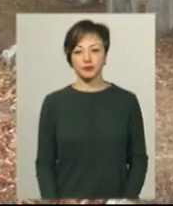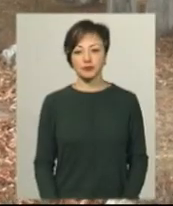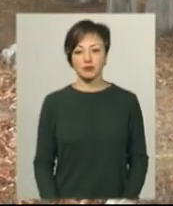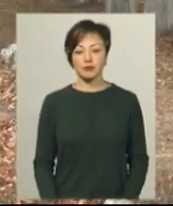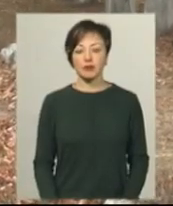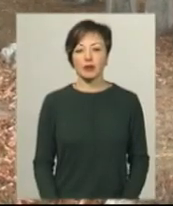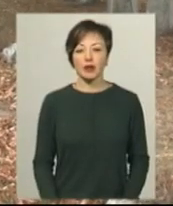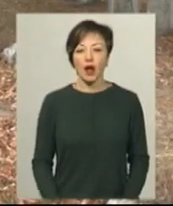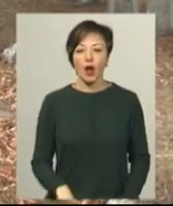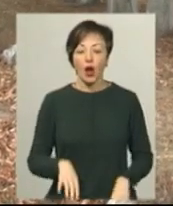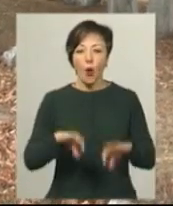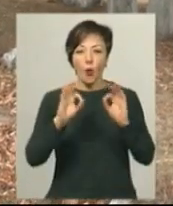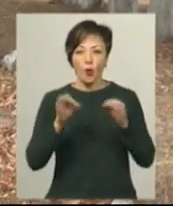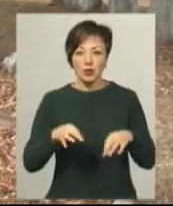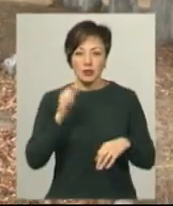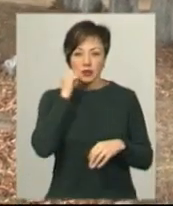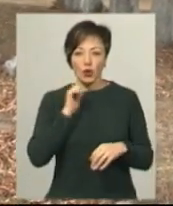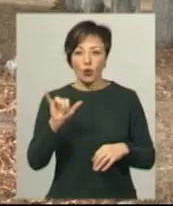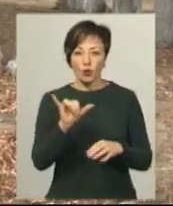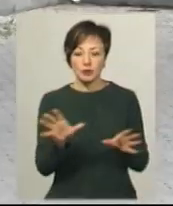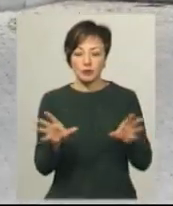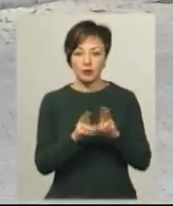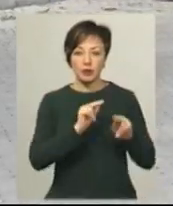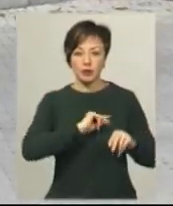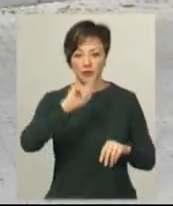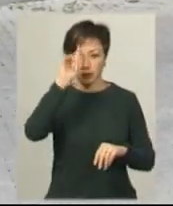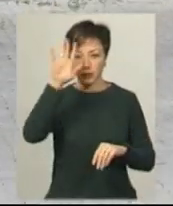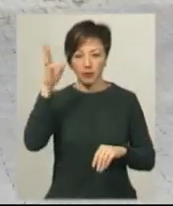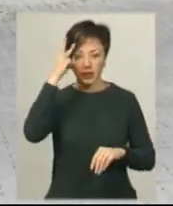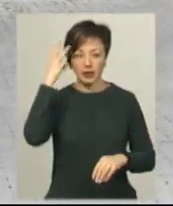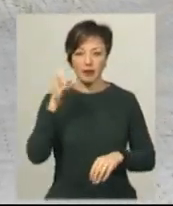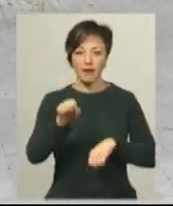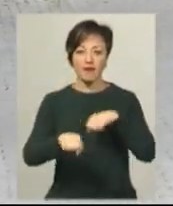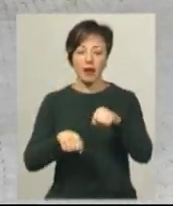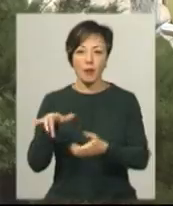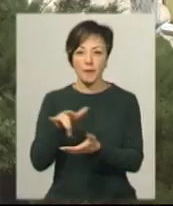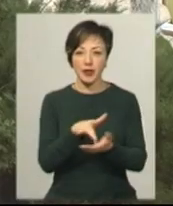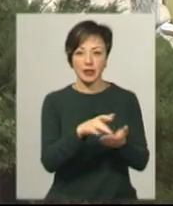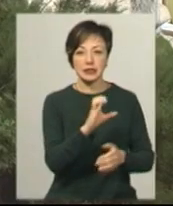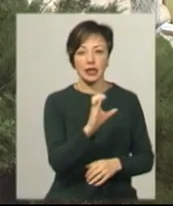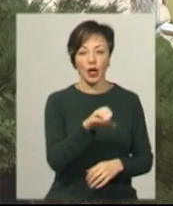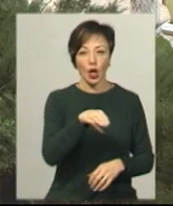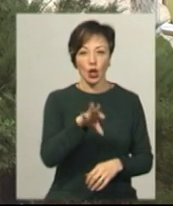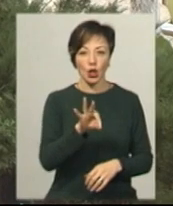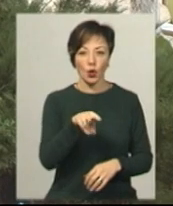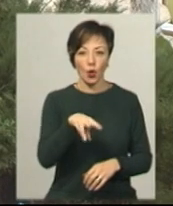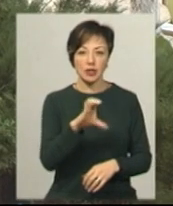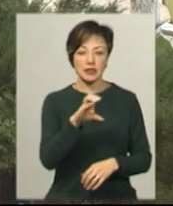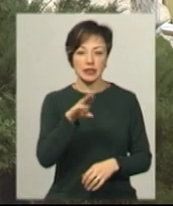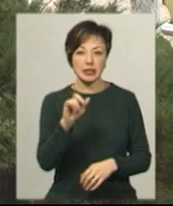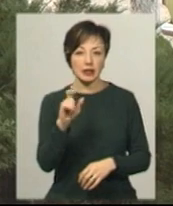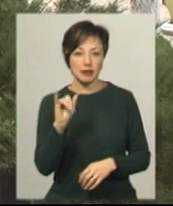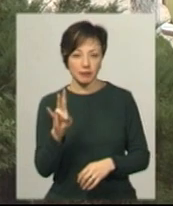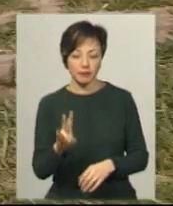З осені Староушицька громада тісно співпрацює з відомим хмельницьким веломандрівником Сергієм Толстіхіним, розповідає Анатолій Тимчук. І